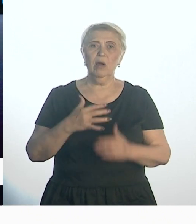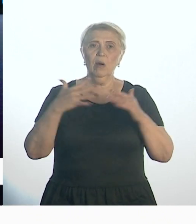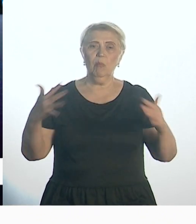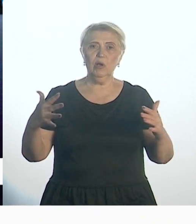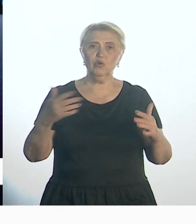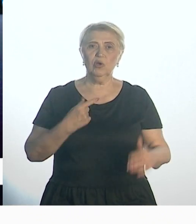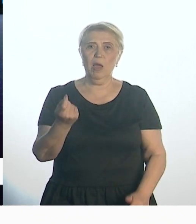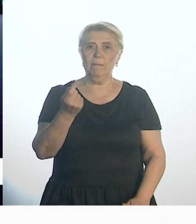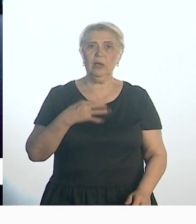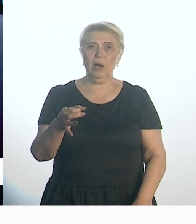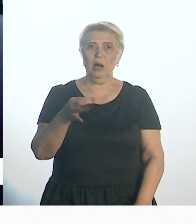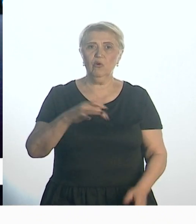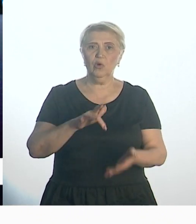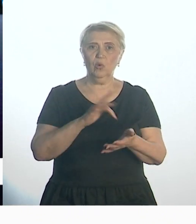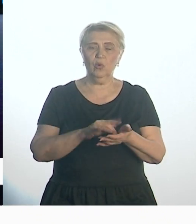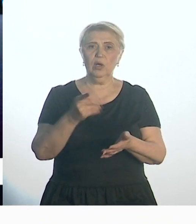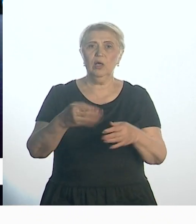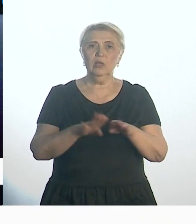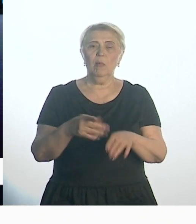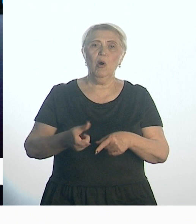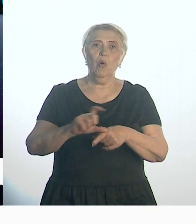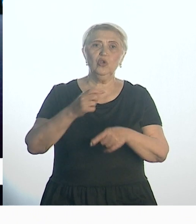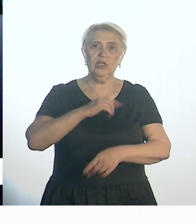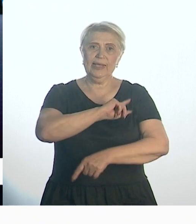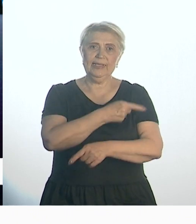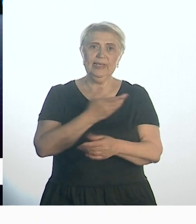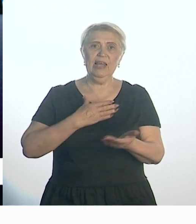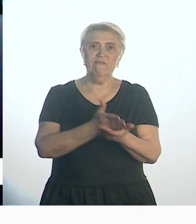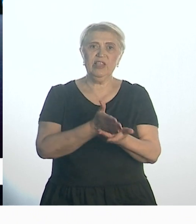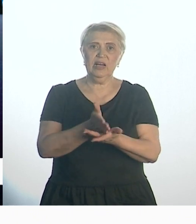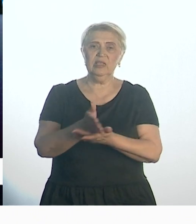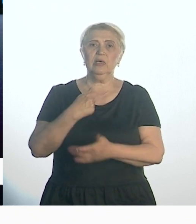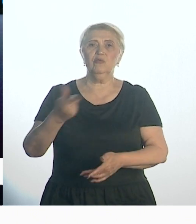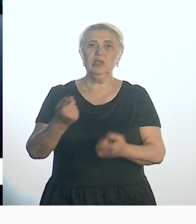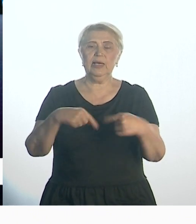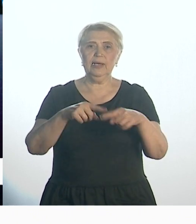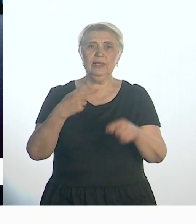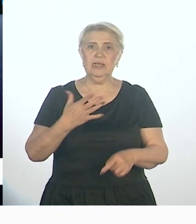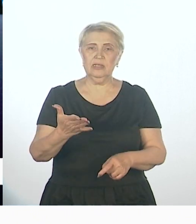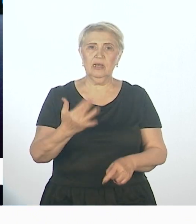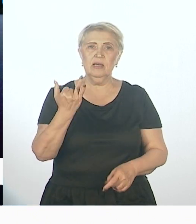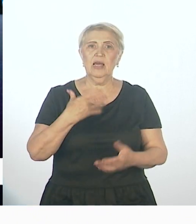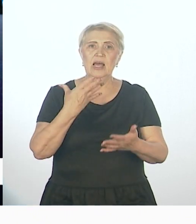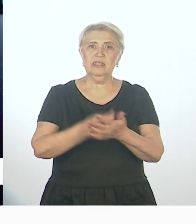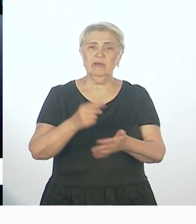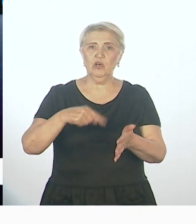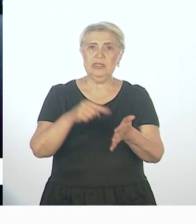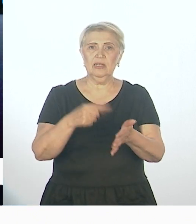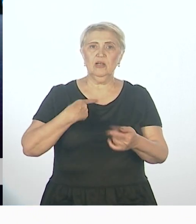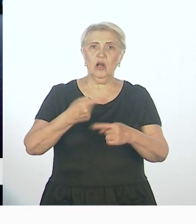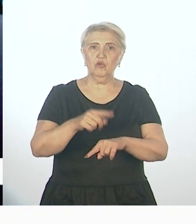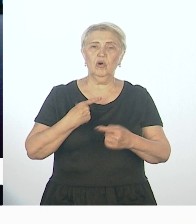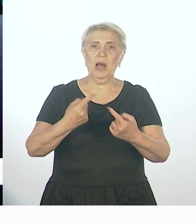микрорайон города и там очень сильная у нас ветеранская организация. А своего центра, который бы